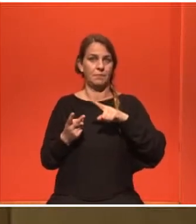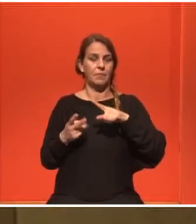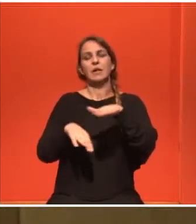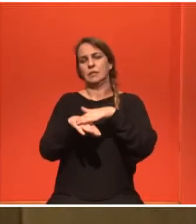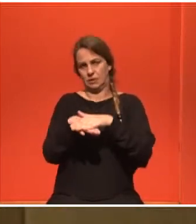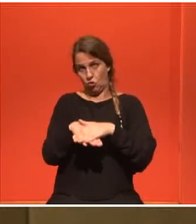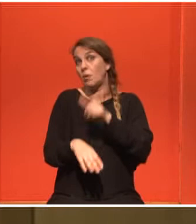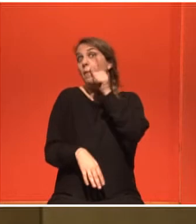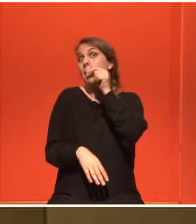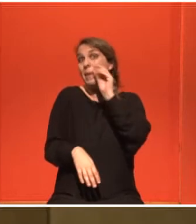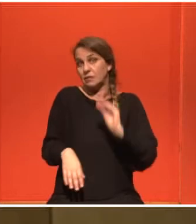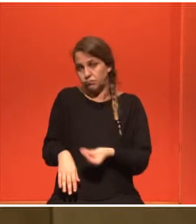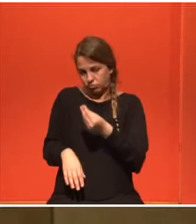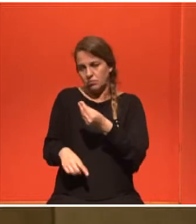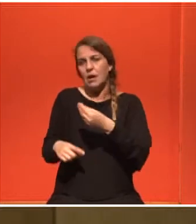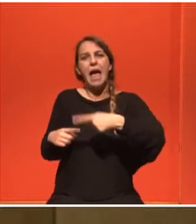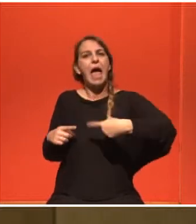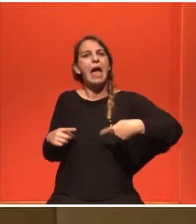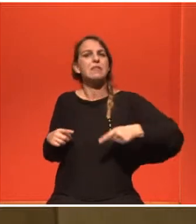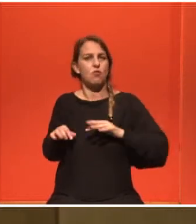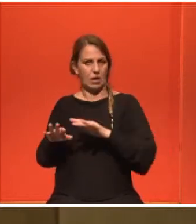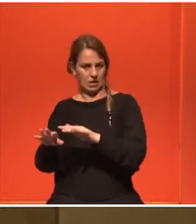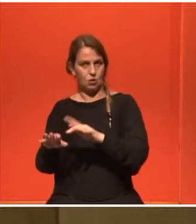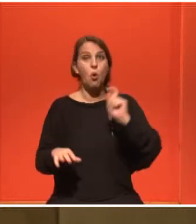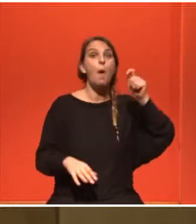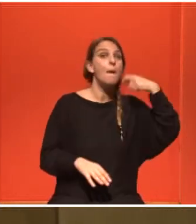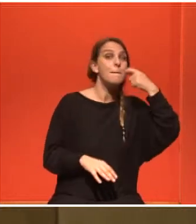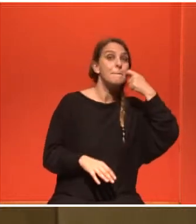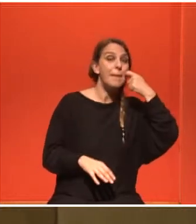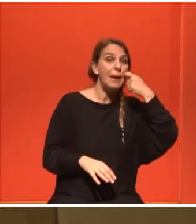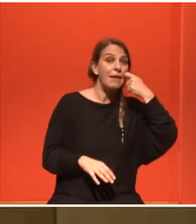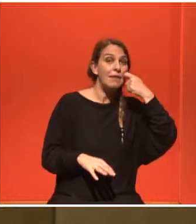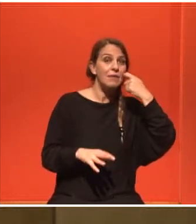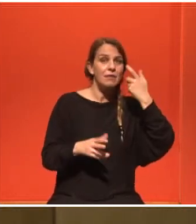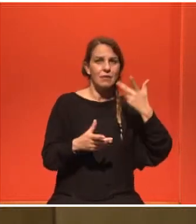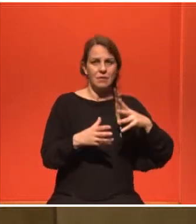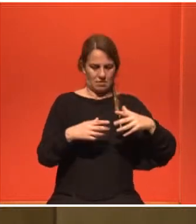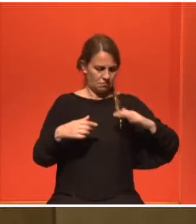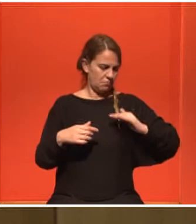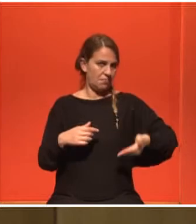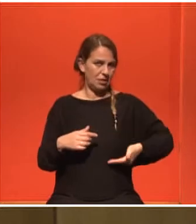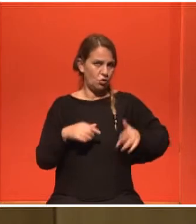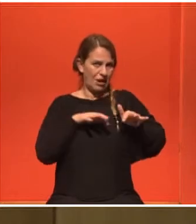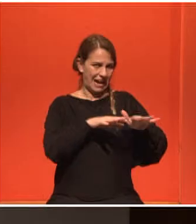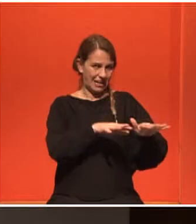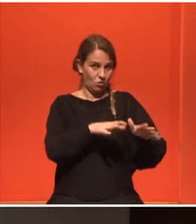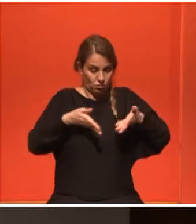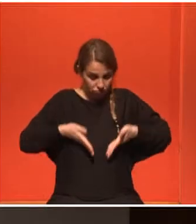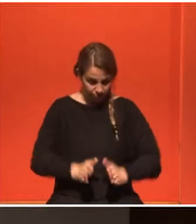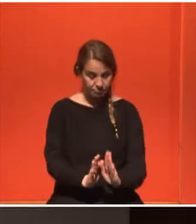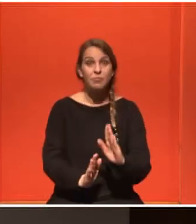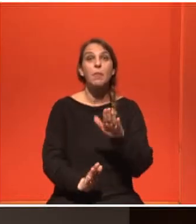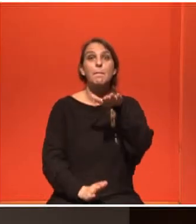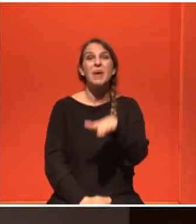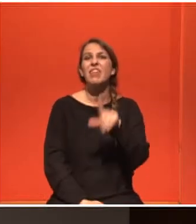καρκίνο εντέρου ο πατέρς και καρκίνο μαστού η μητέρα. Το κορίτσι αυτό από πότε πρέπει να αρχίσει να έχει την επίσκεψη στο γιατρό. Και δεν